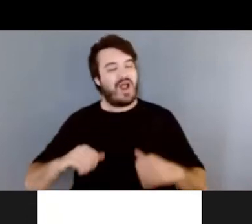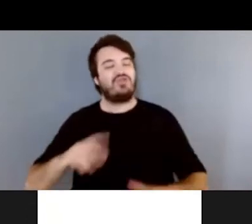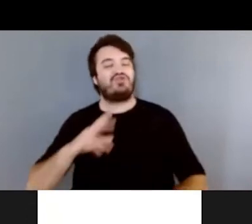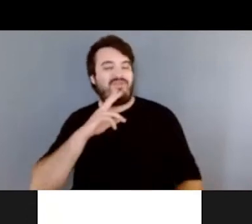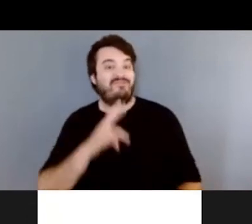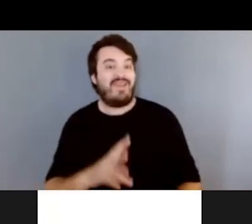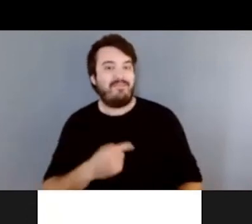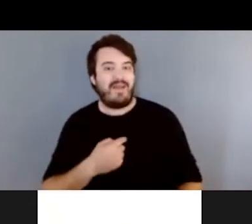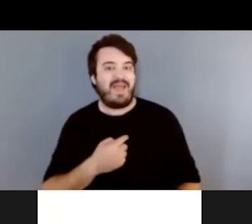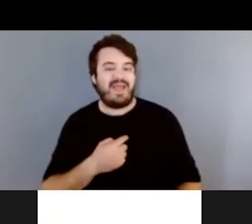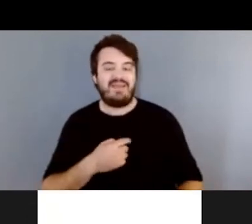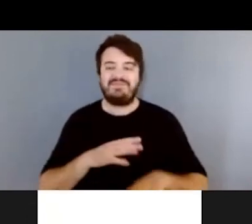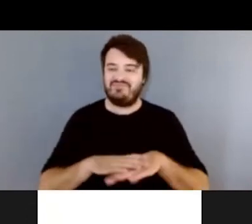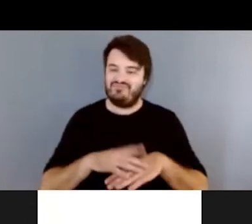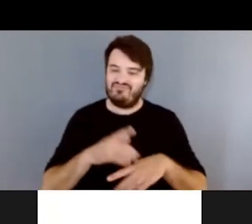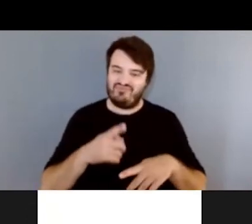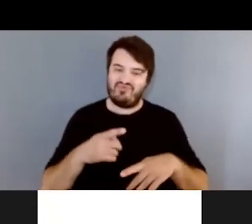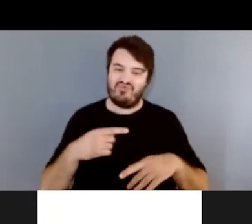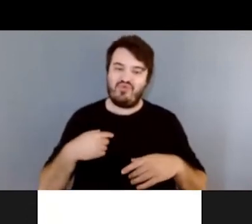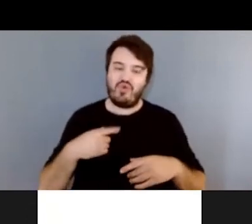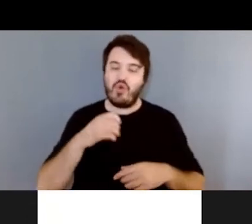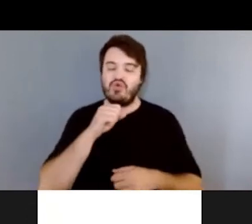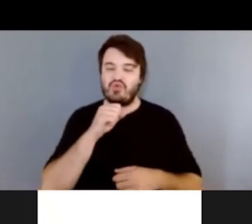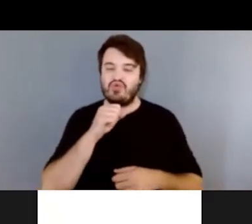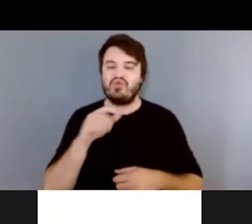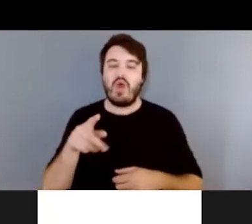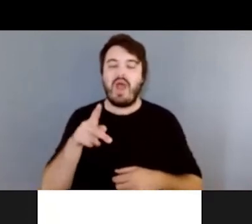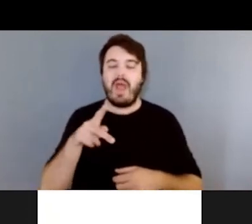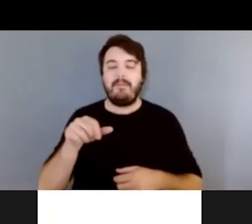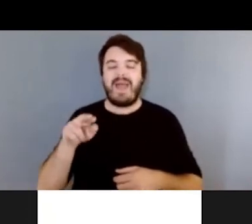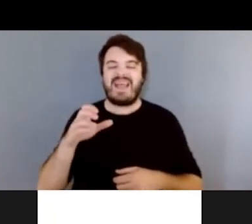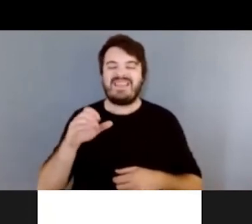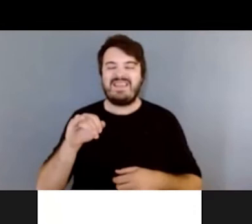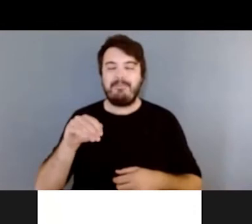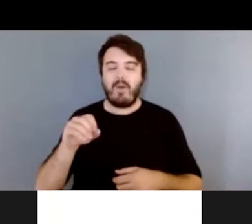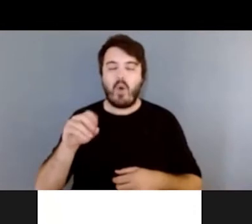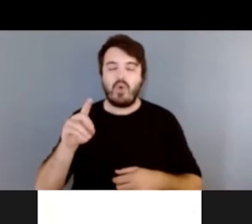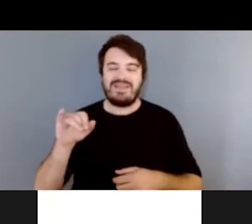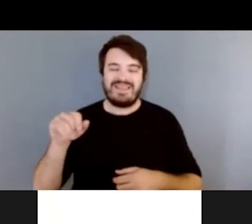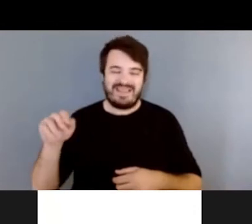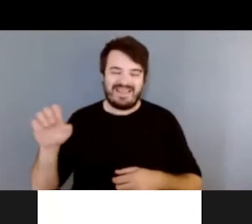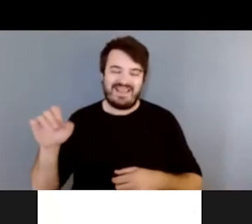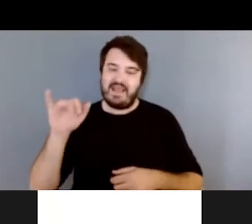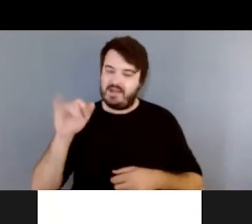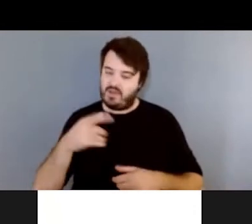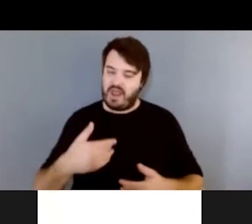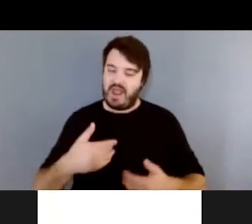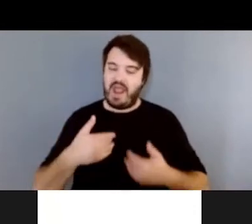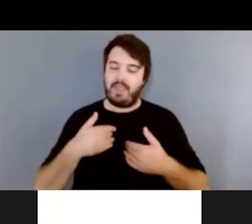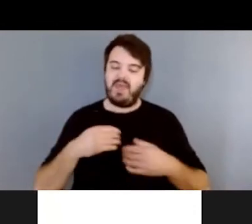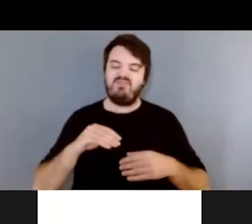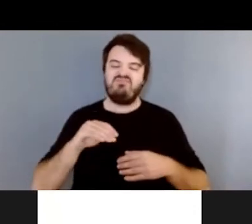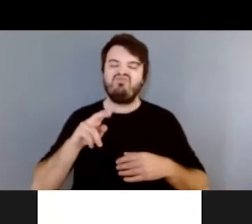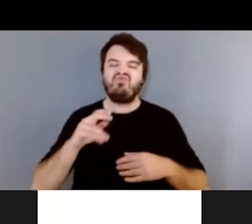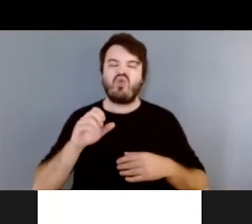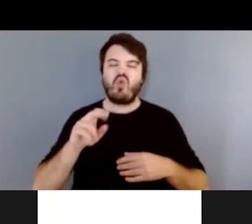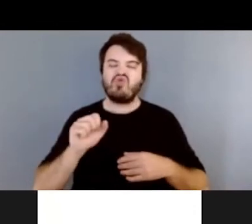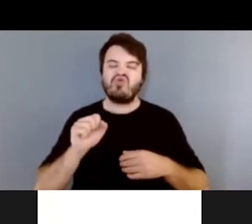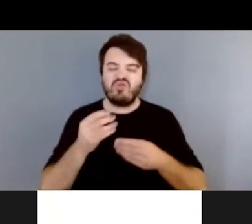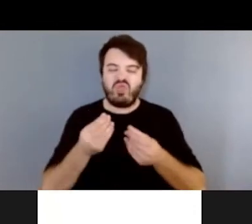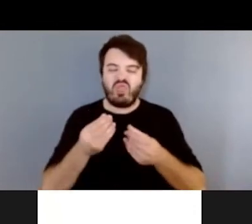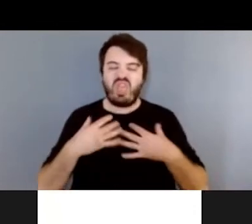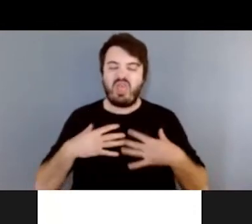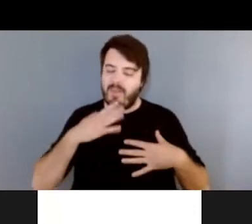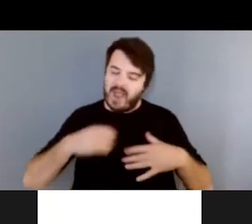spasmodiques, mais va aider à expectorer le mucus qui a besoin de